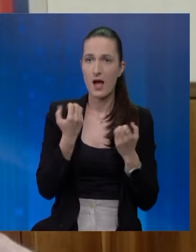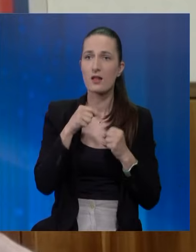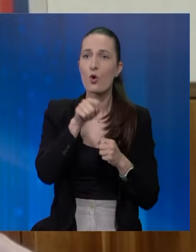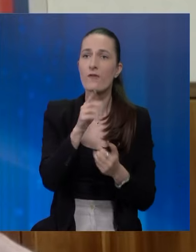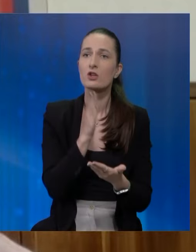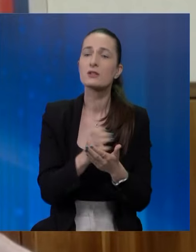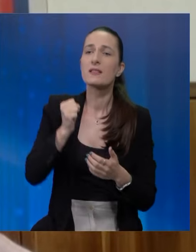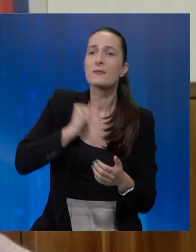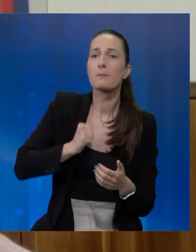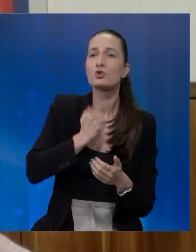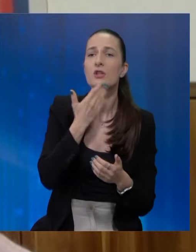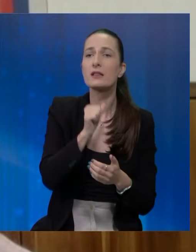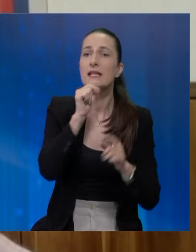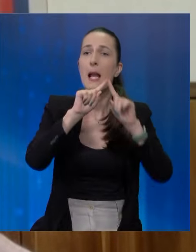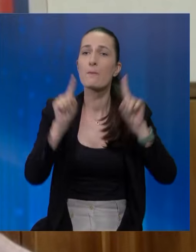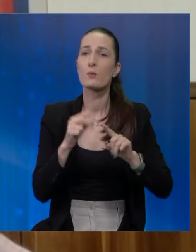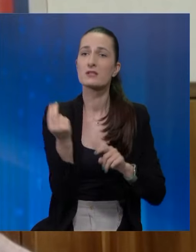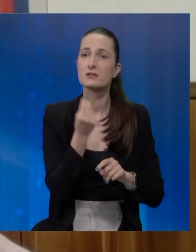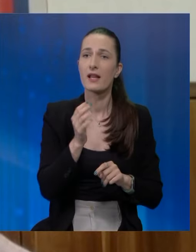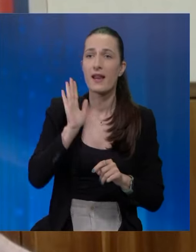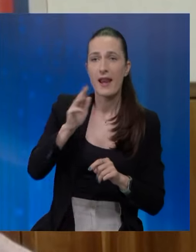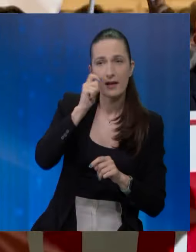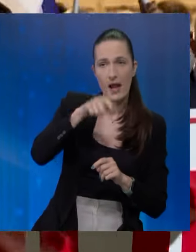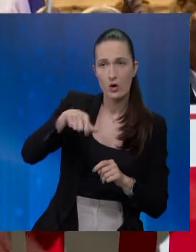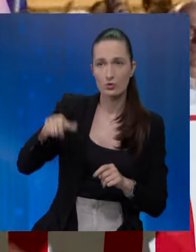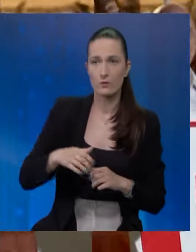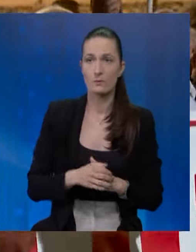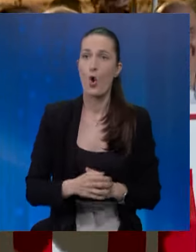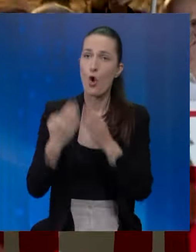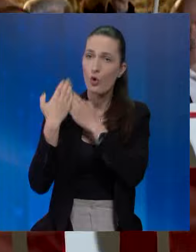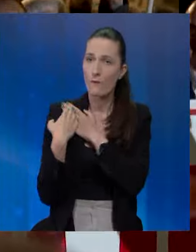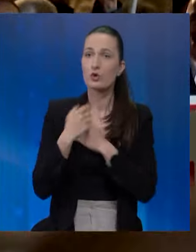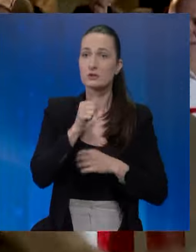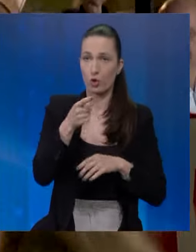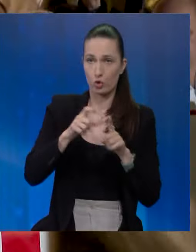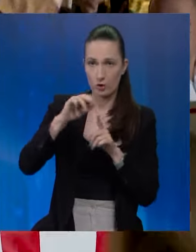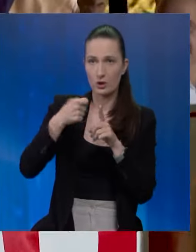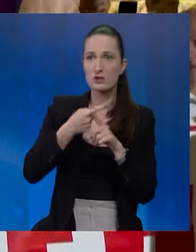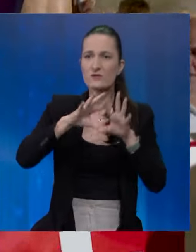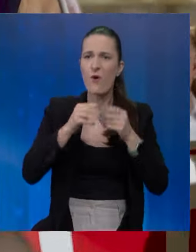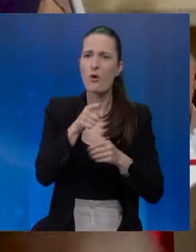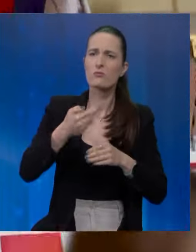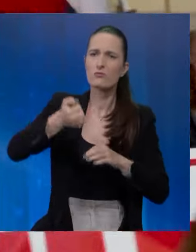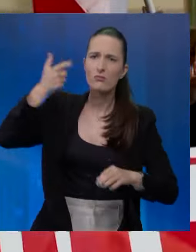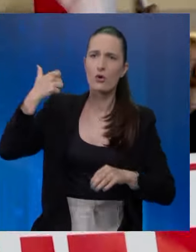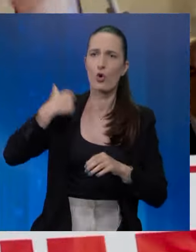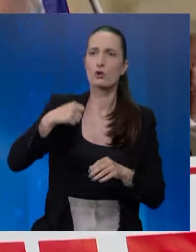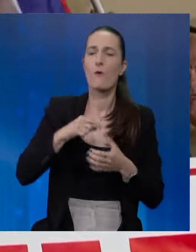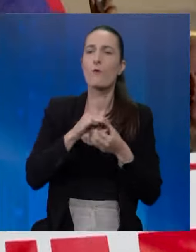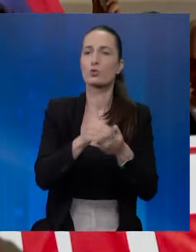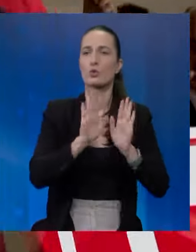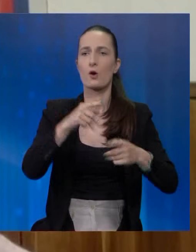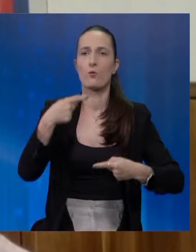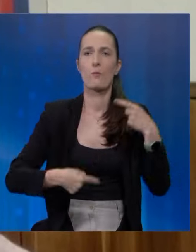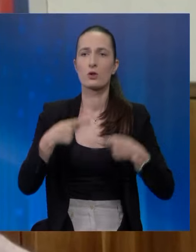način trpi štetu i Republika Srpska i njen narod. Odgovornost leže i na Dodiku koji je sve ove godine vodio takvu